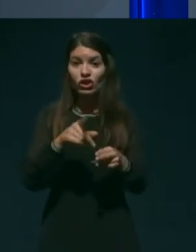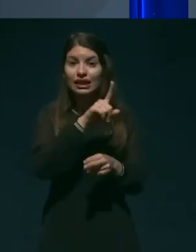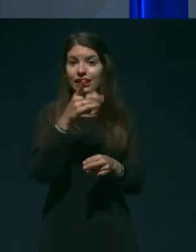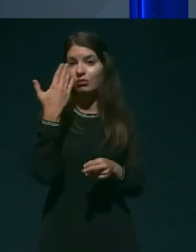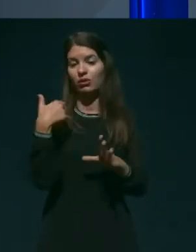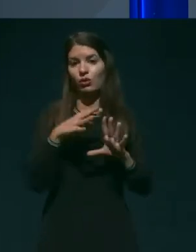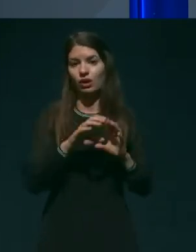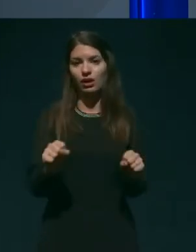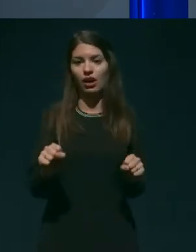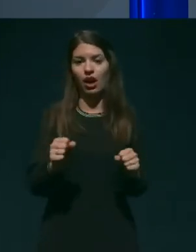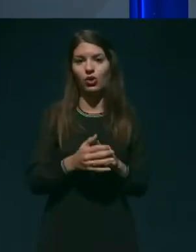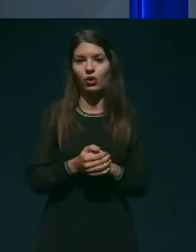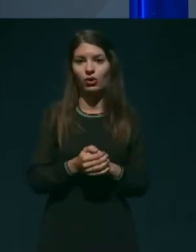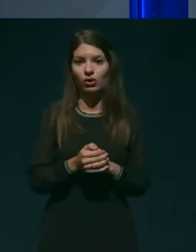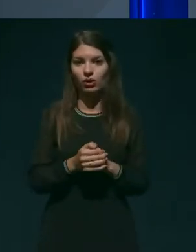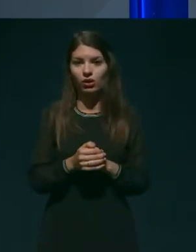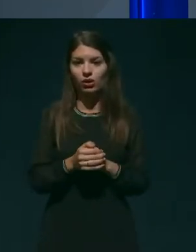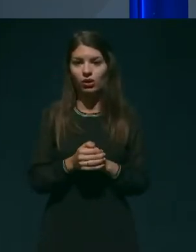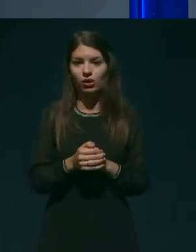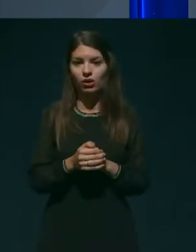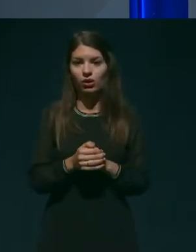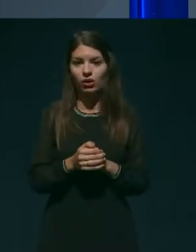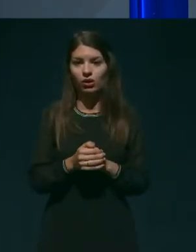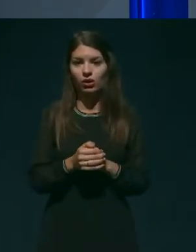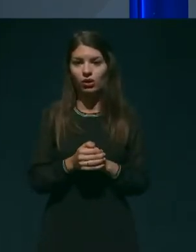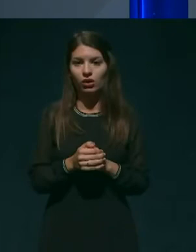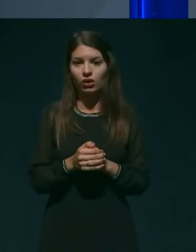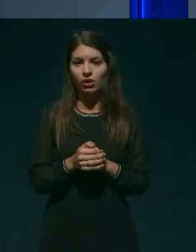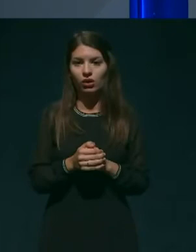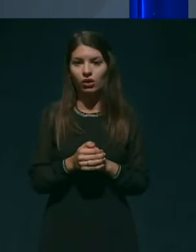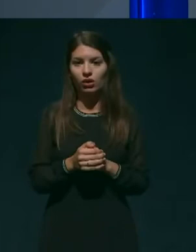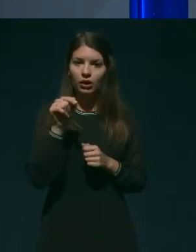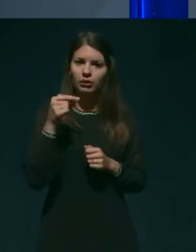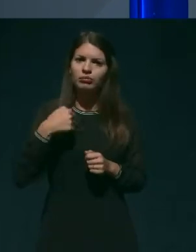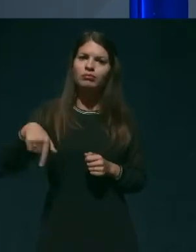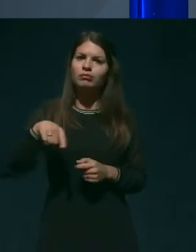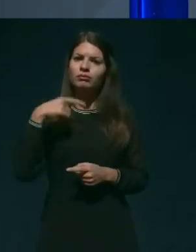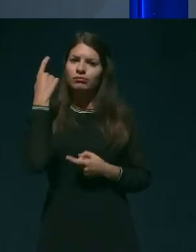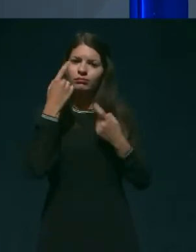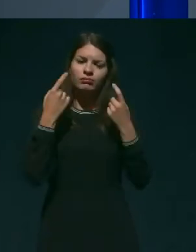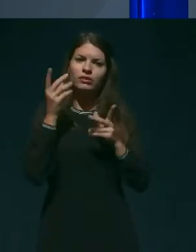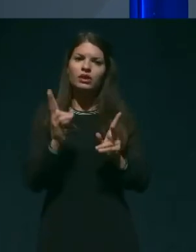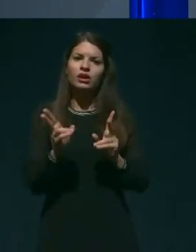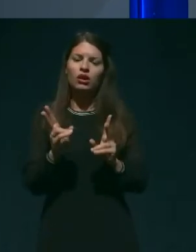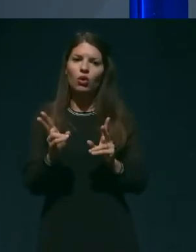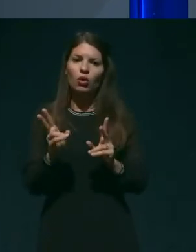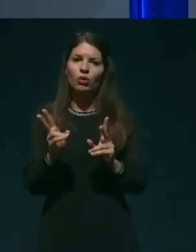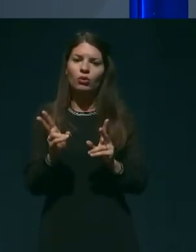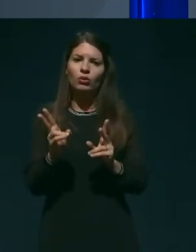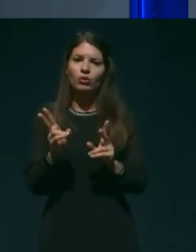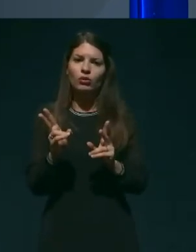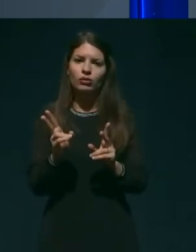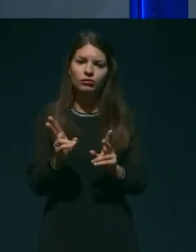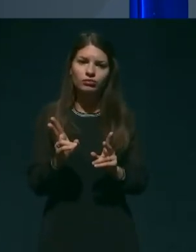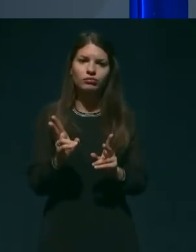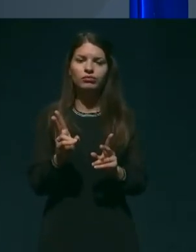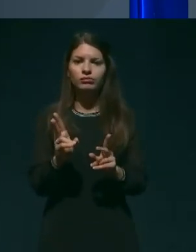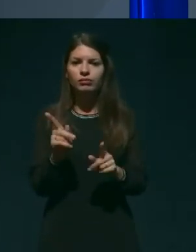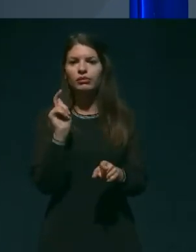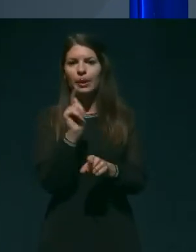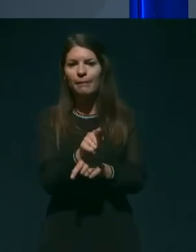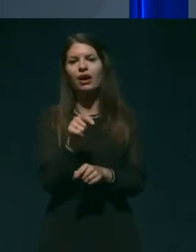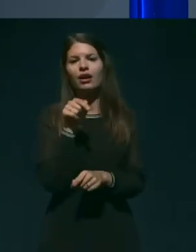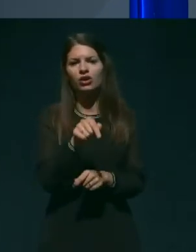tako da šlo je predvsem za premostitev neke krize za pripravo pogojev, zato da se potem